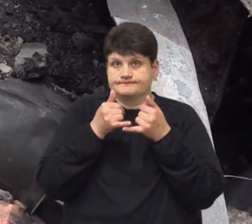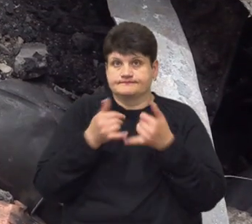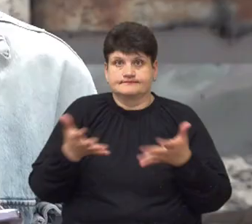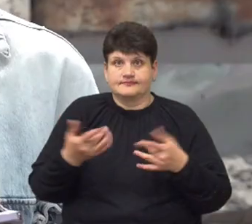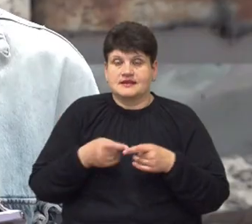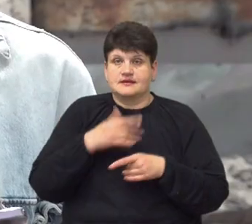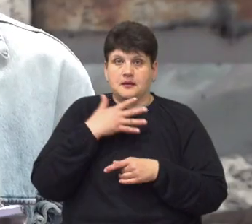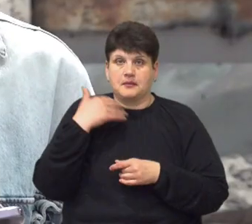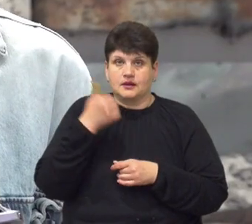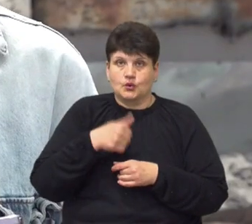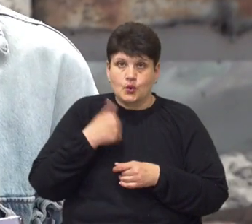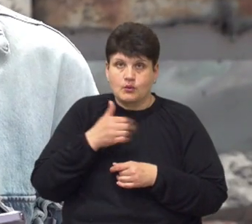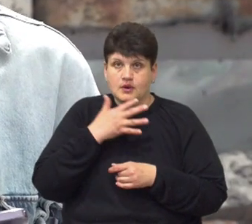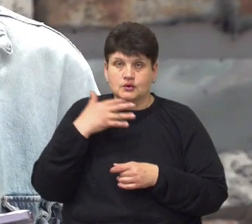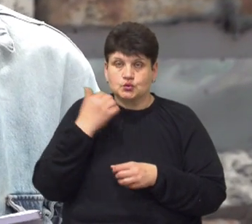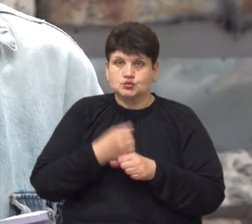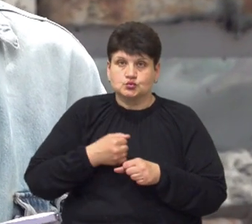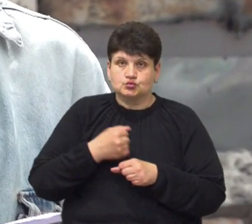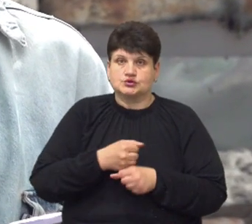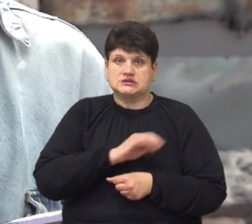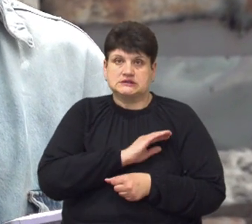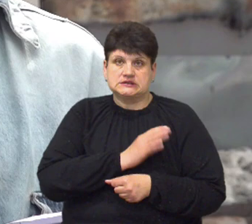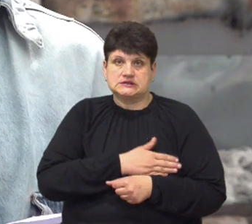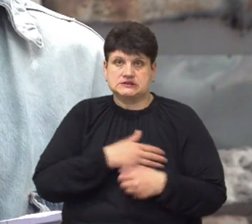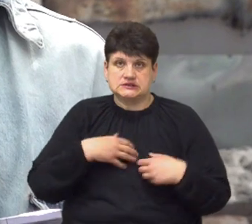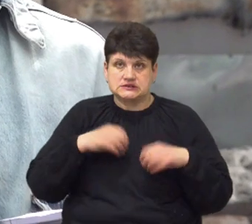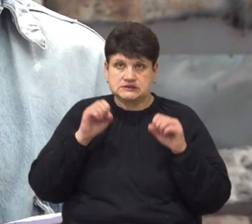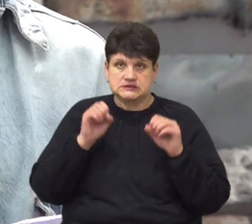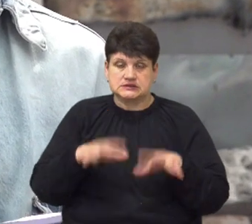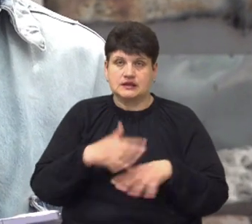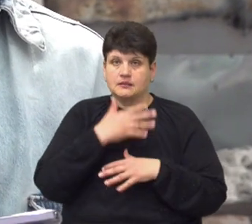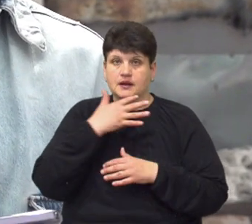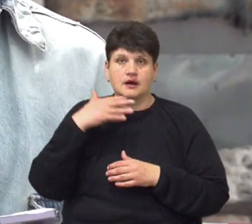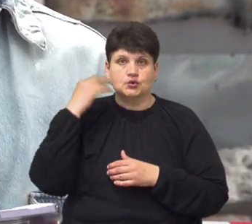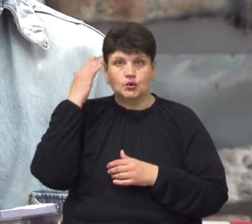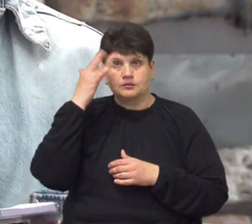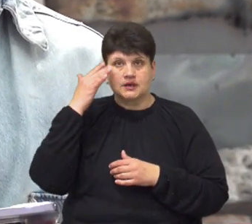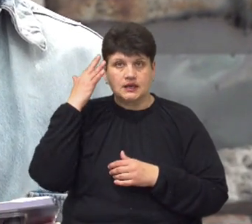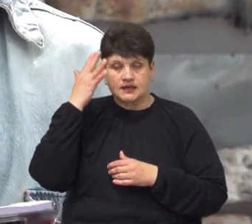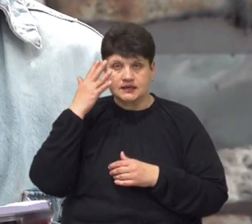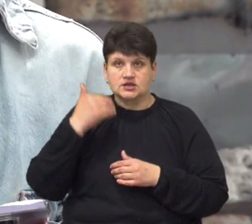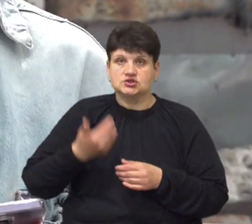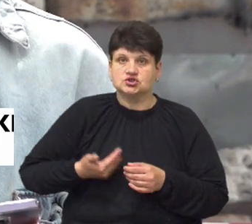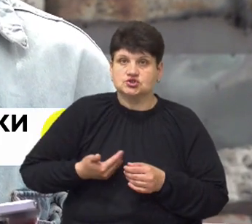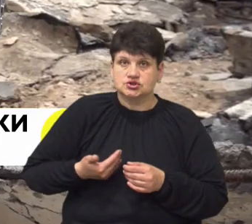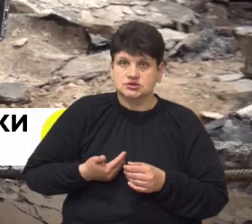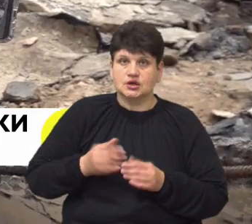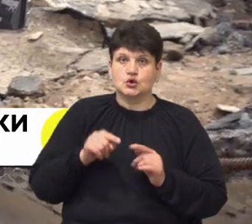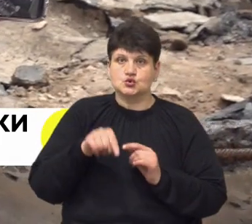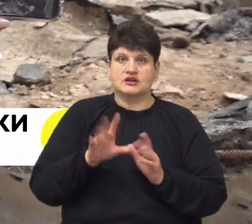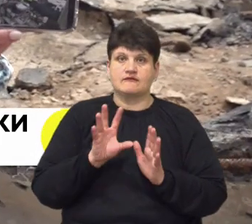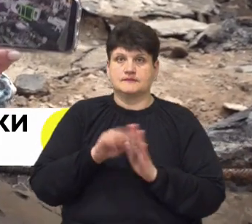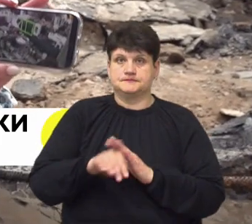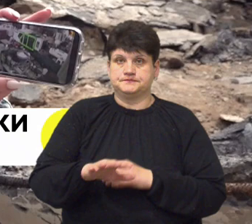багато років. Багато роботи, багато сил, багато мрій і життя сюди було вкладено.